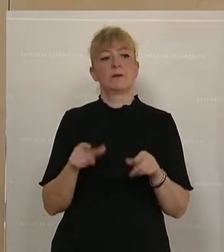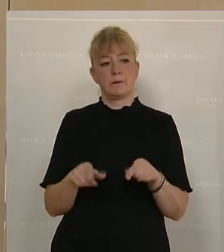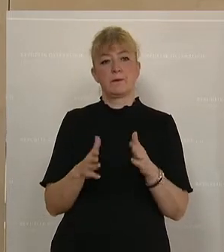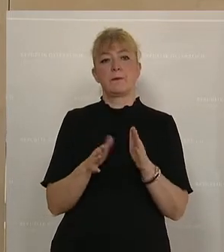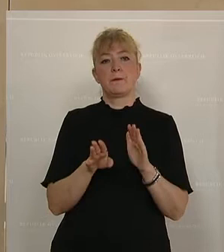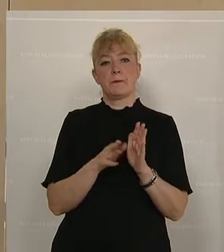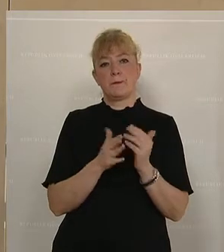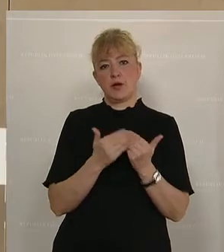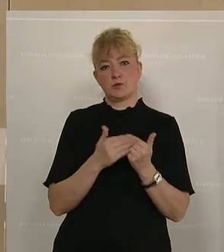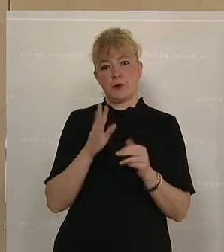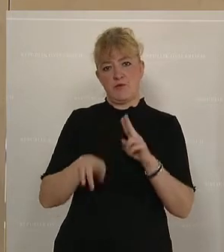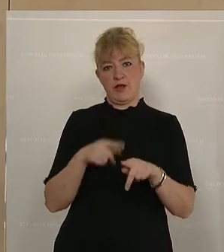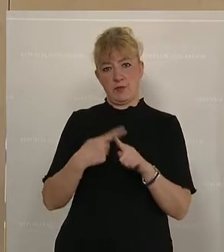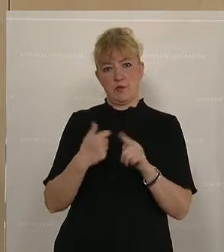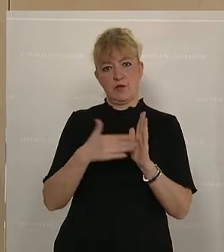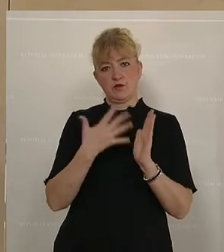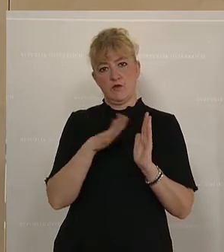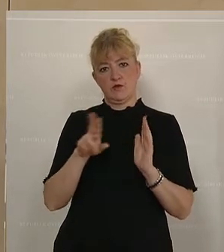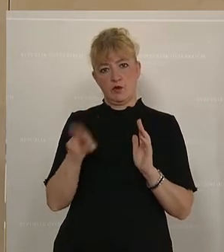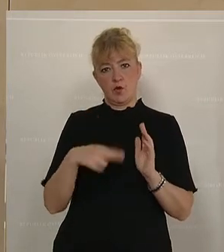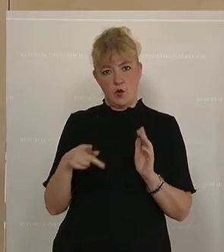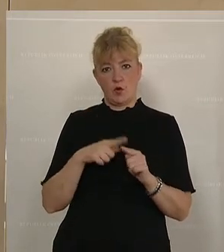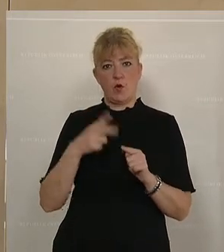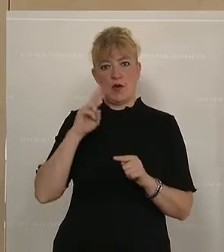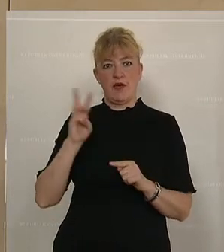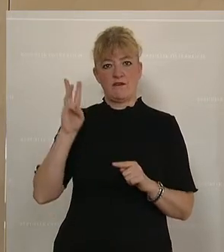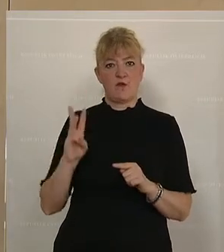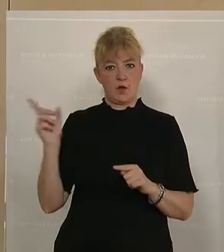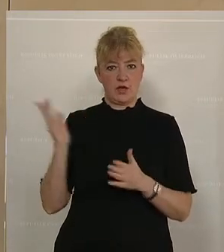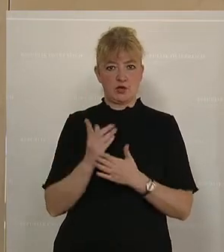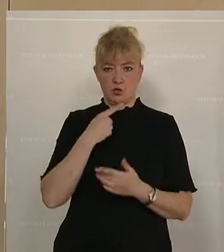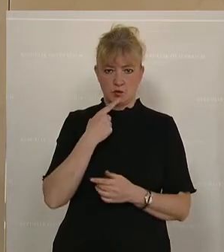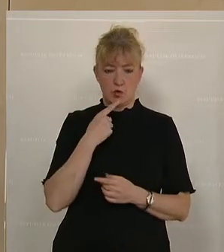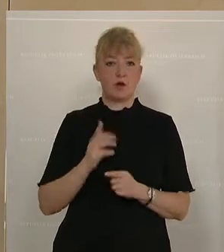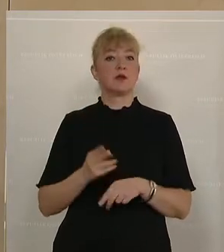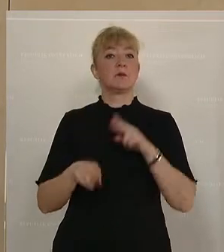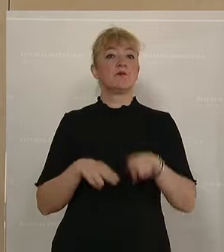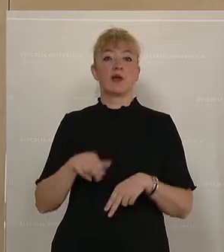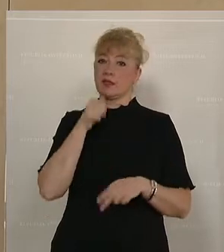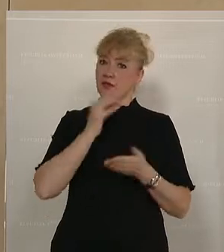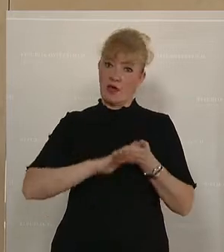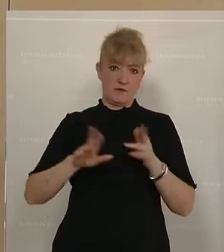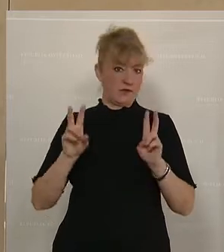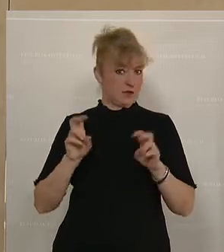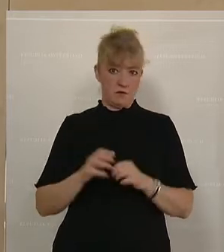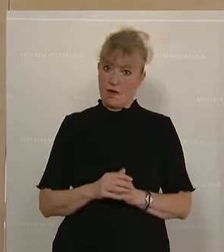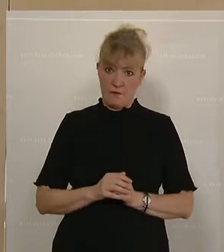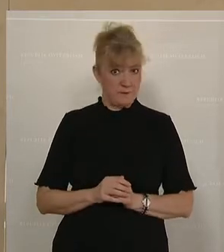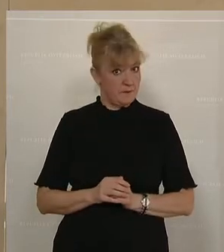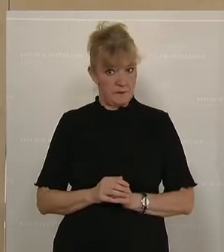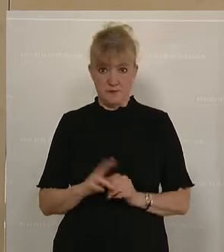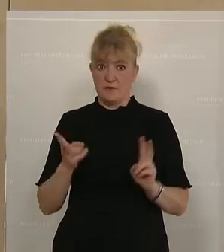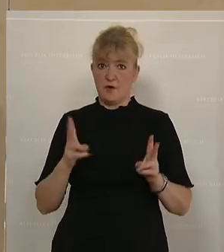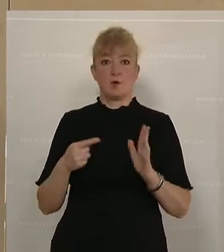Pflegebonus mit den 1.500 Euro, der Gust-Wögel hat es ausgeführt. Pflege ist kein einfaches Thema, auch deswegen nicht, weil wir